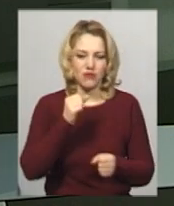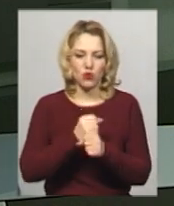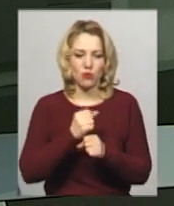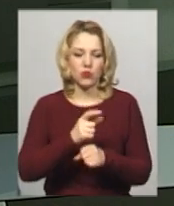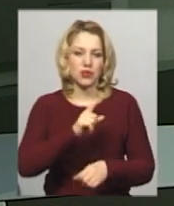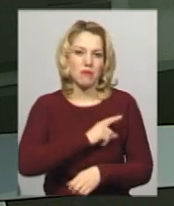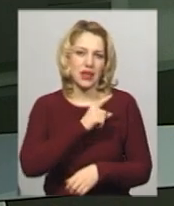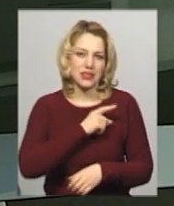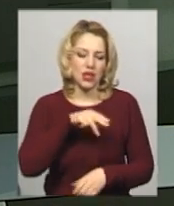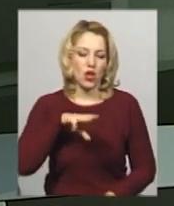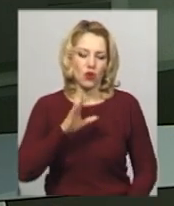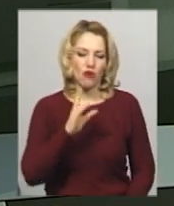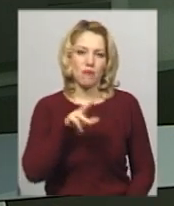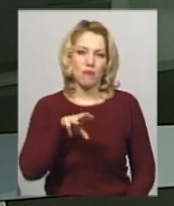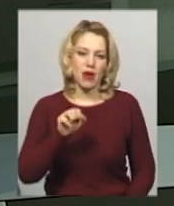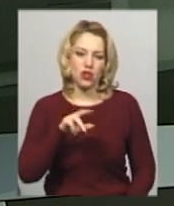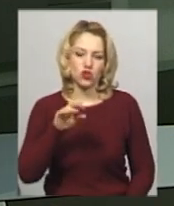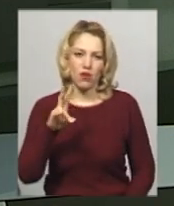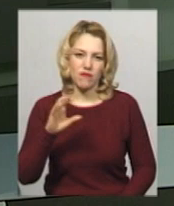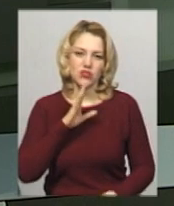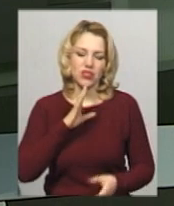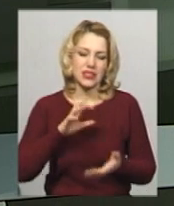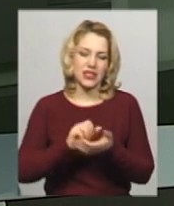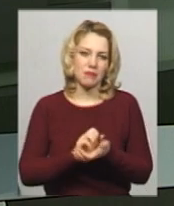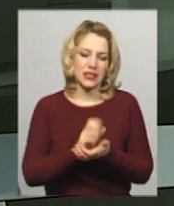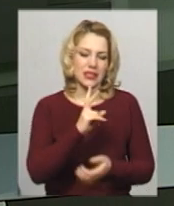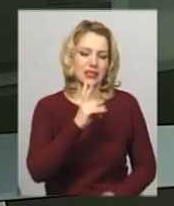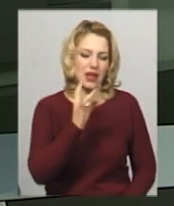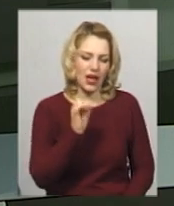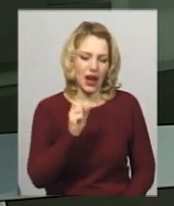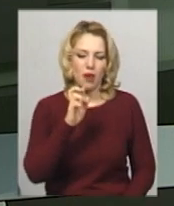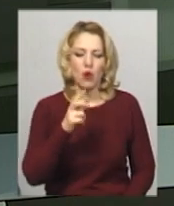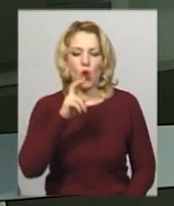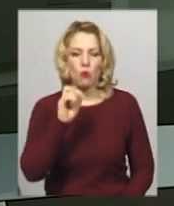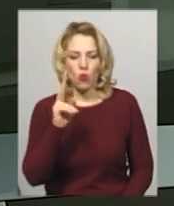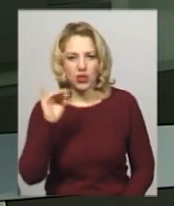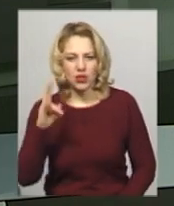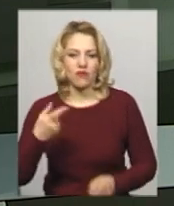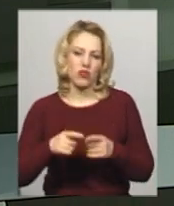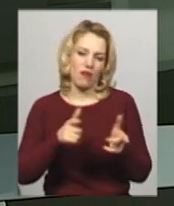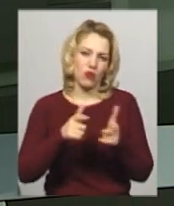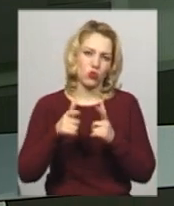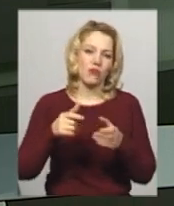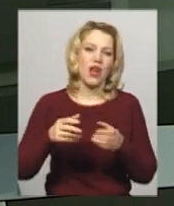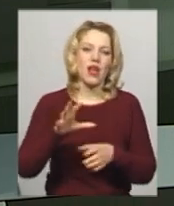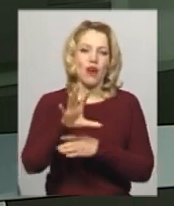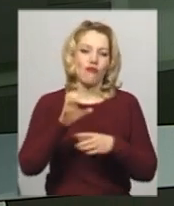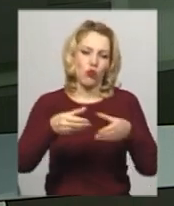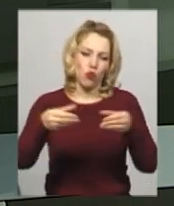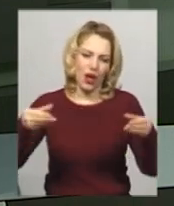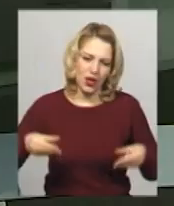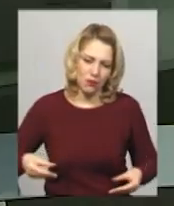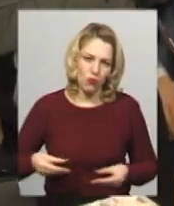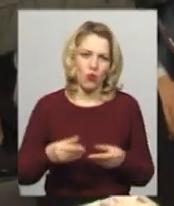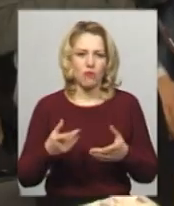майстрині Ольги Толмачової. Жінка займається скраб-букінгом. Вона виготовляє фотоальбоми, листівки, колажі. На презентації побував Андрій